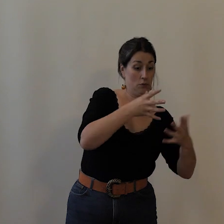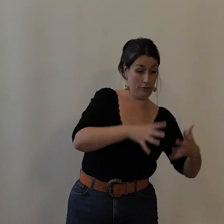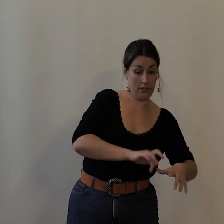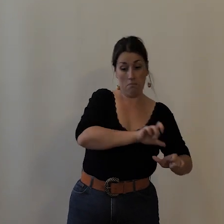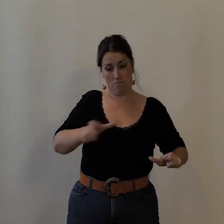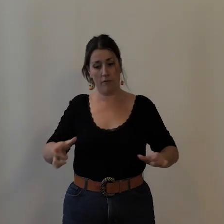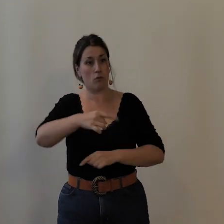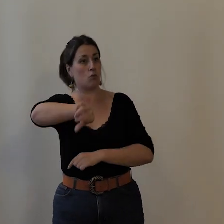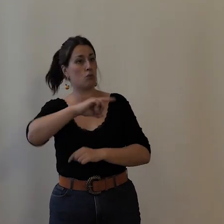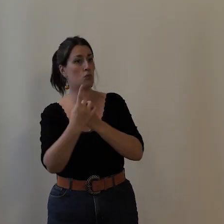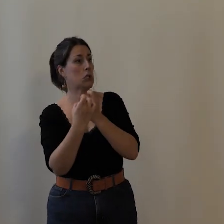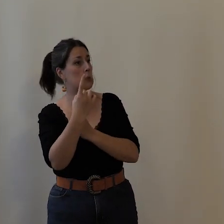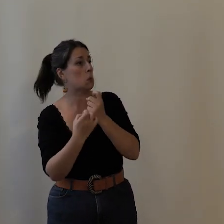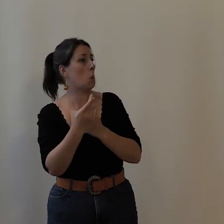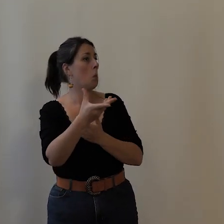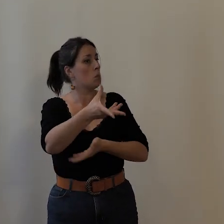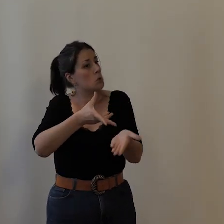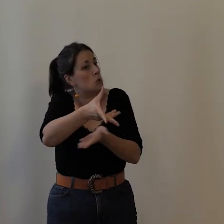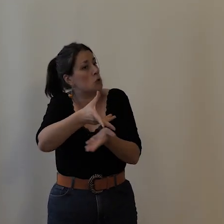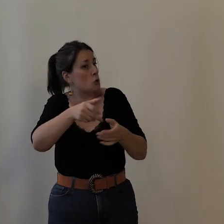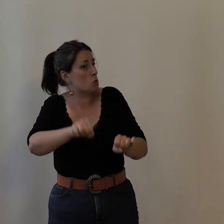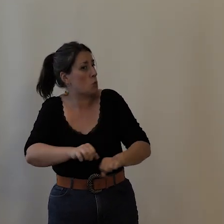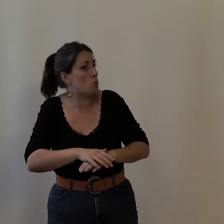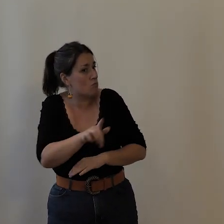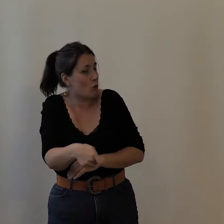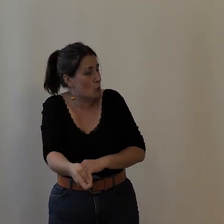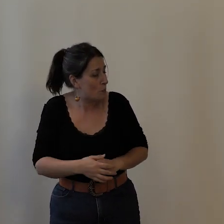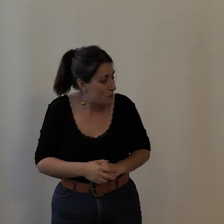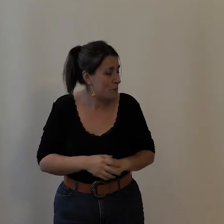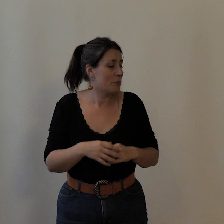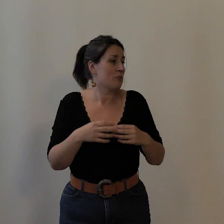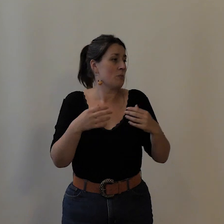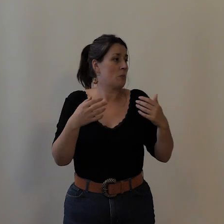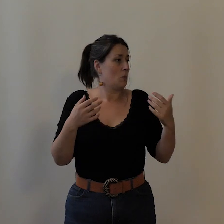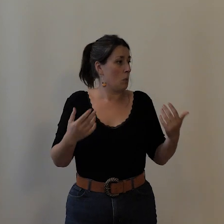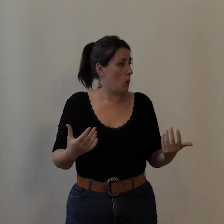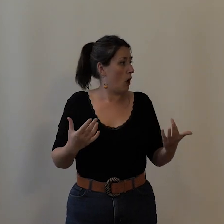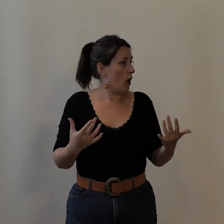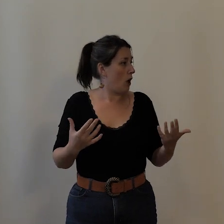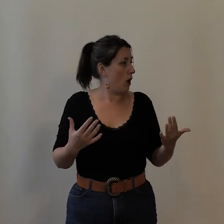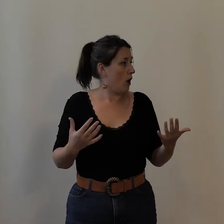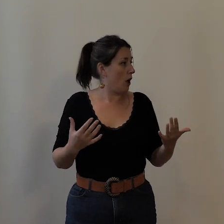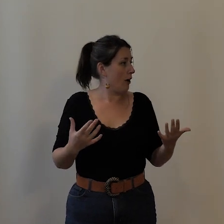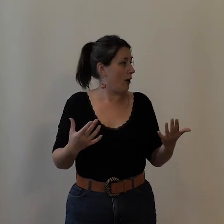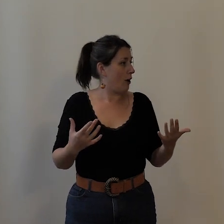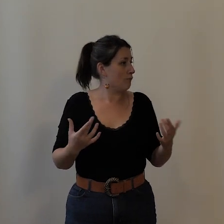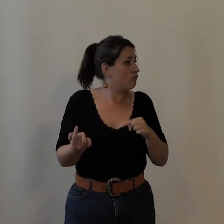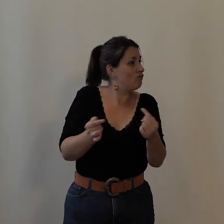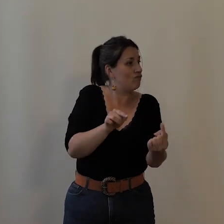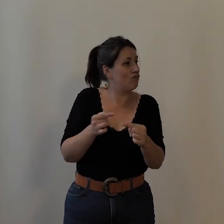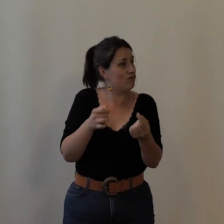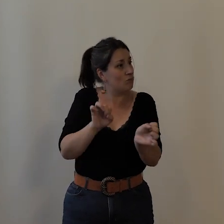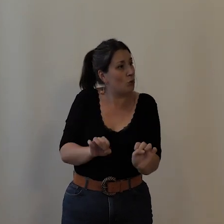jouer le jeu des questions-réponses, auquel nous allons essayer de